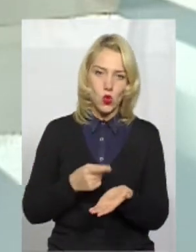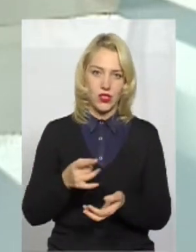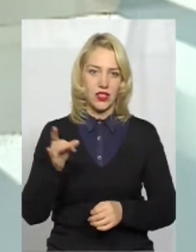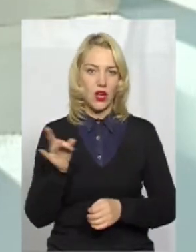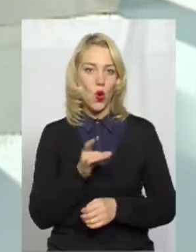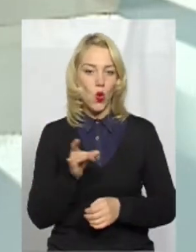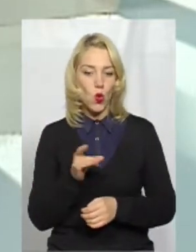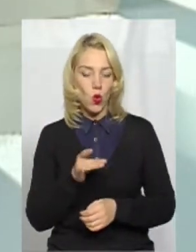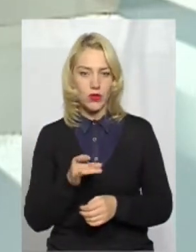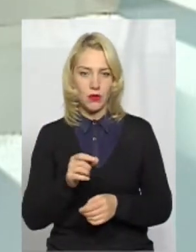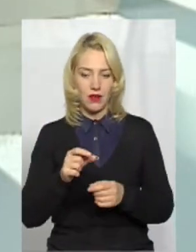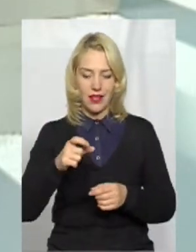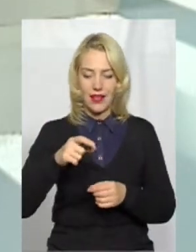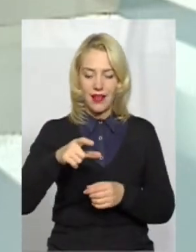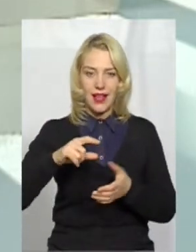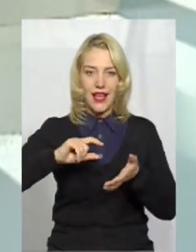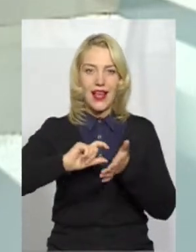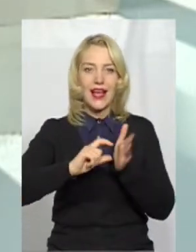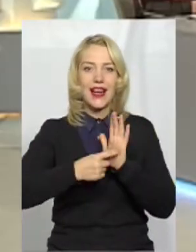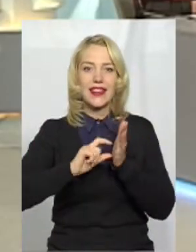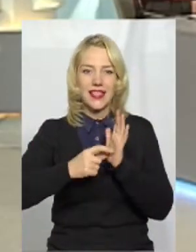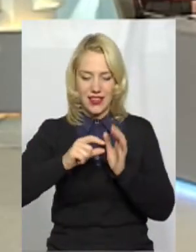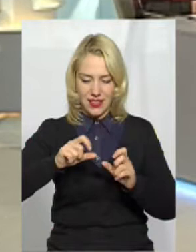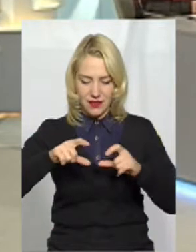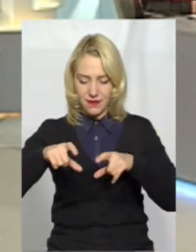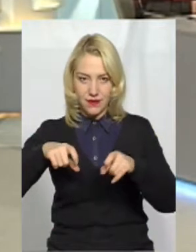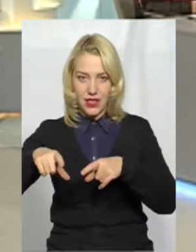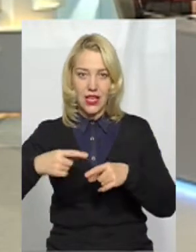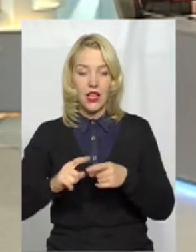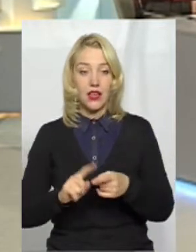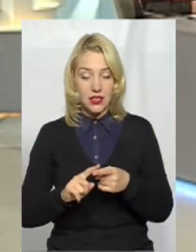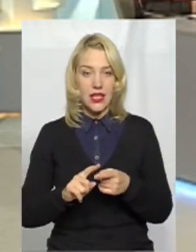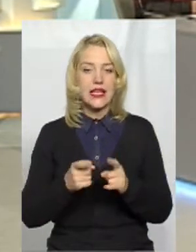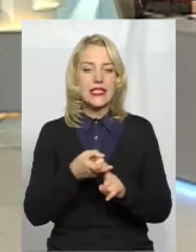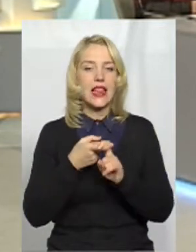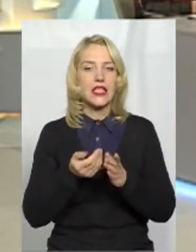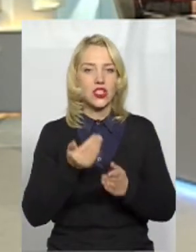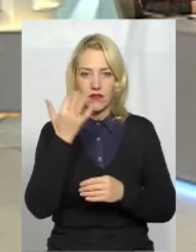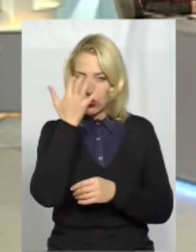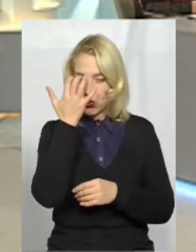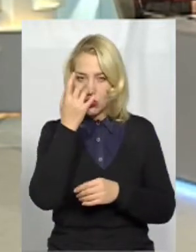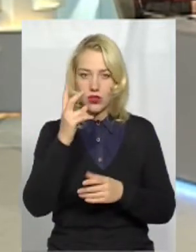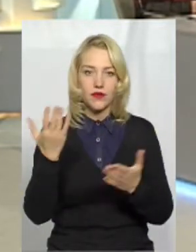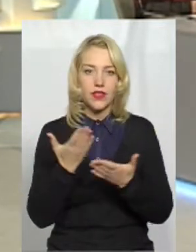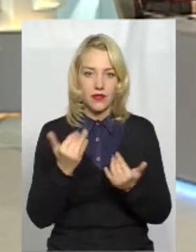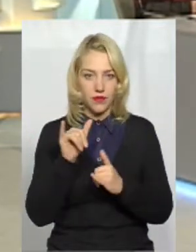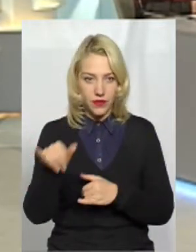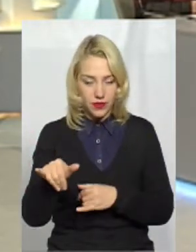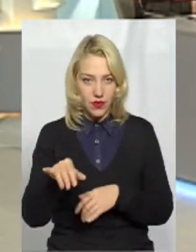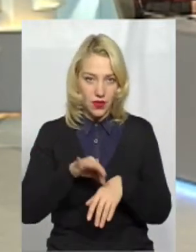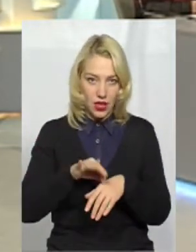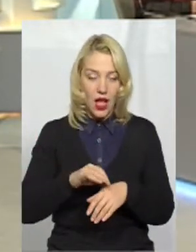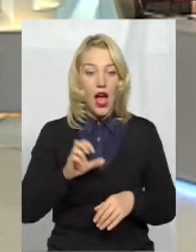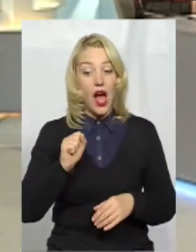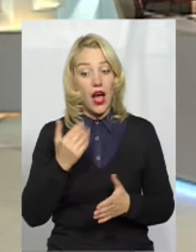розмір тої клітинки. Це вже теж в залежності від ступеня порушення зору. От в цьому полягають адаптації. Якщо